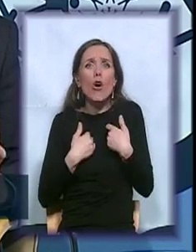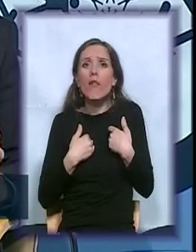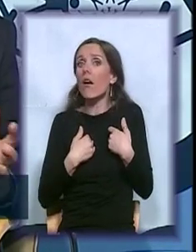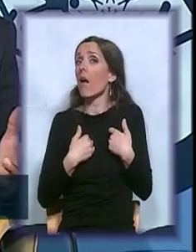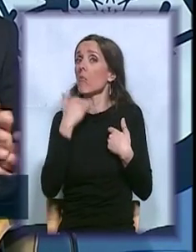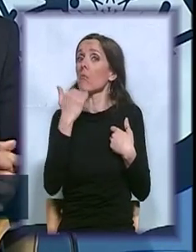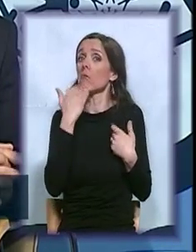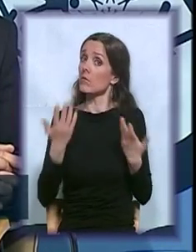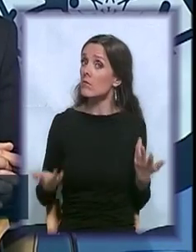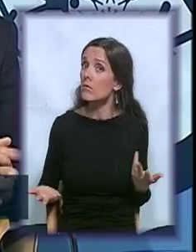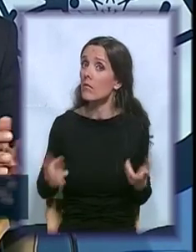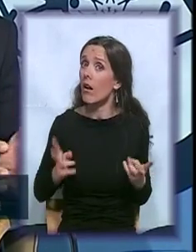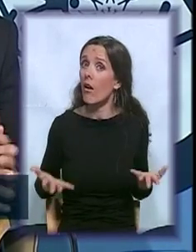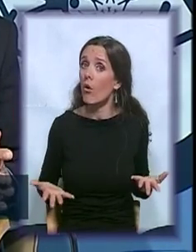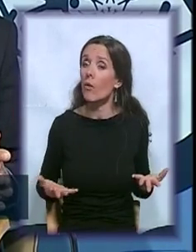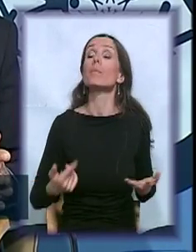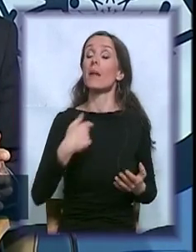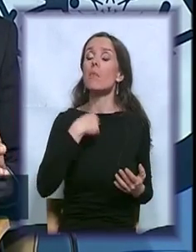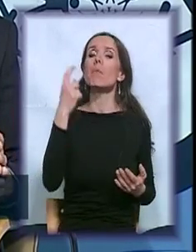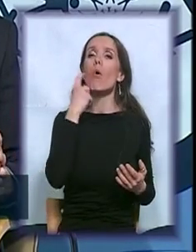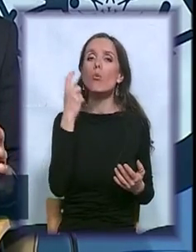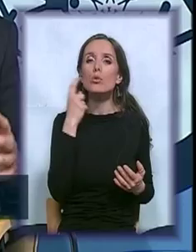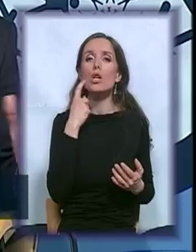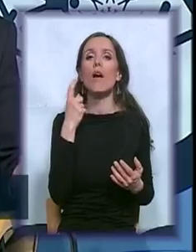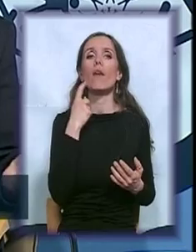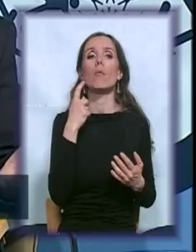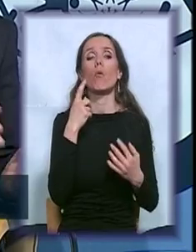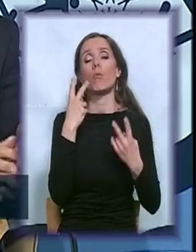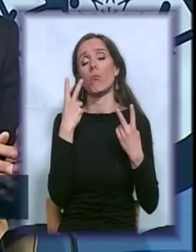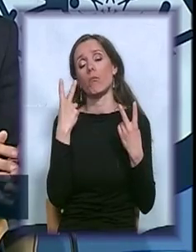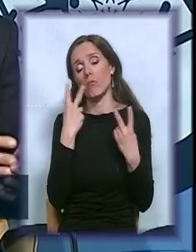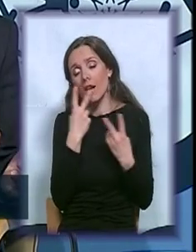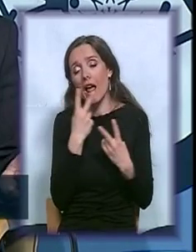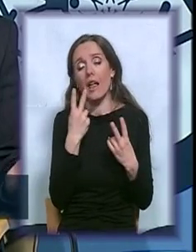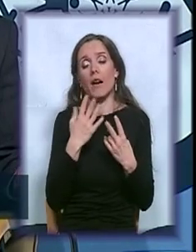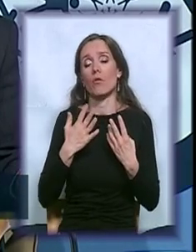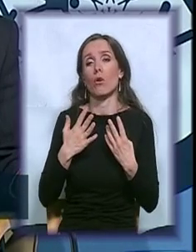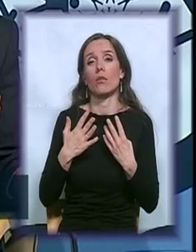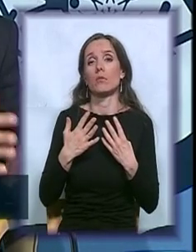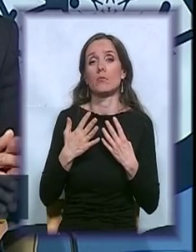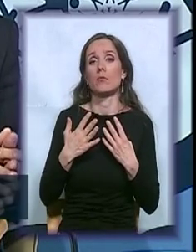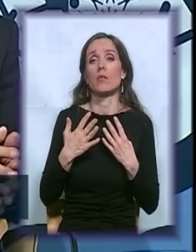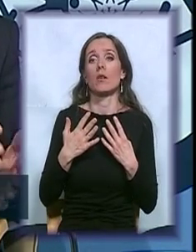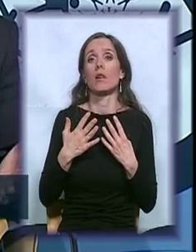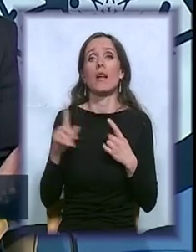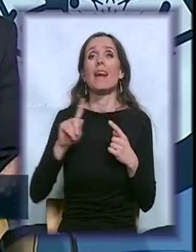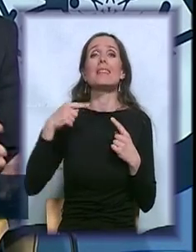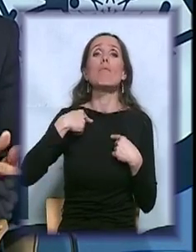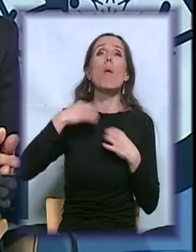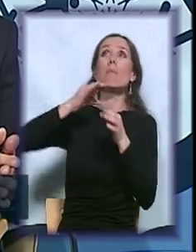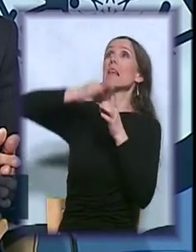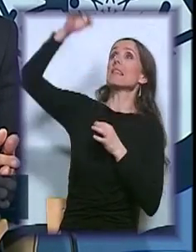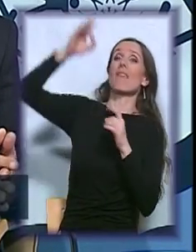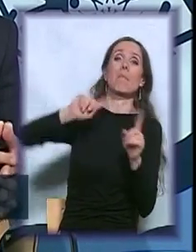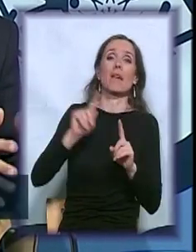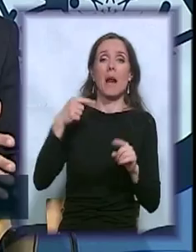Mi upravo pokušavamo, naravno, da se i mi nismo sa neke druge planete. Znamo